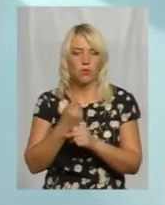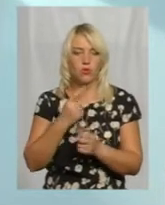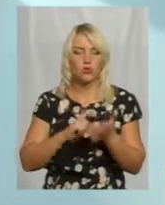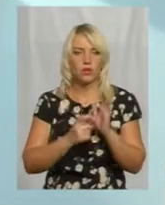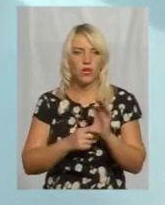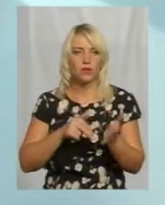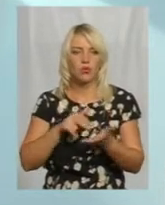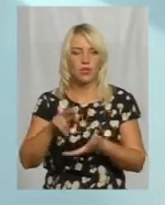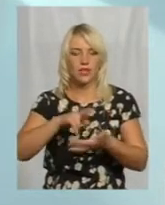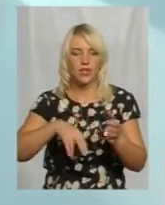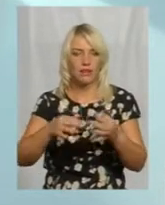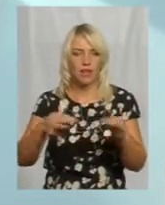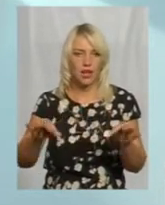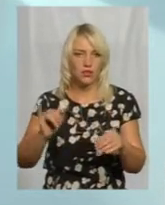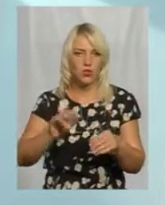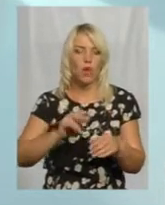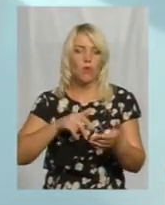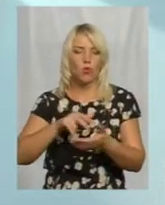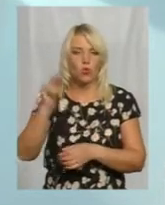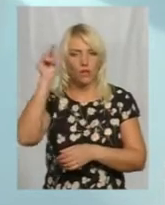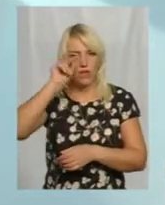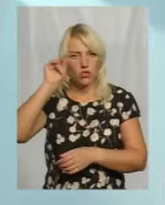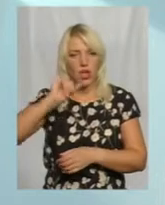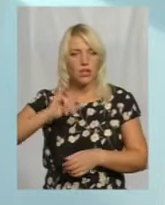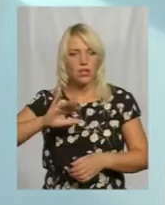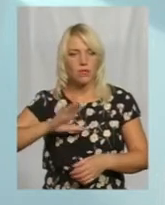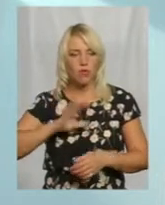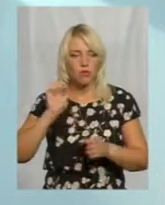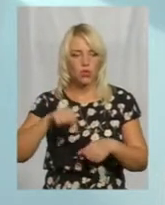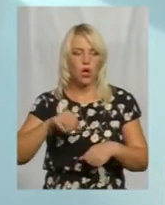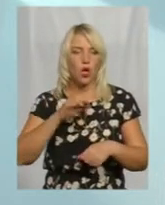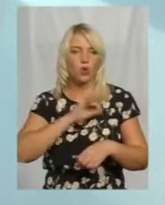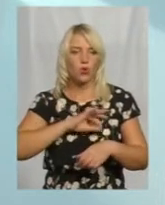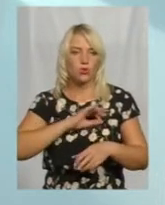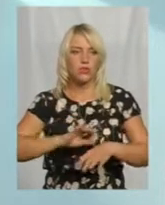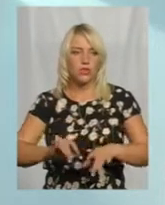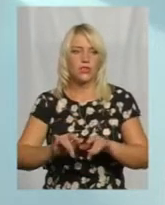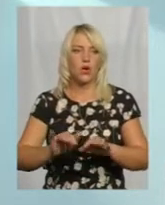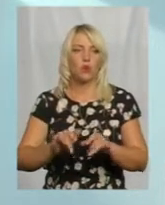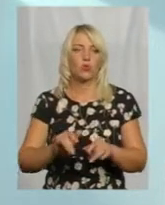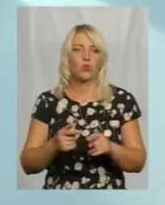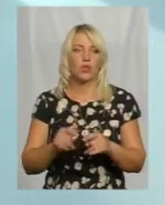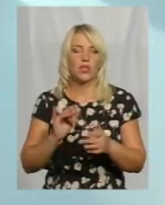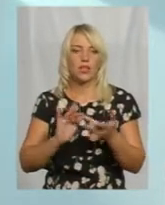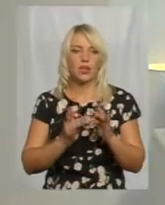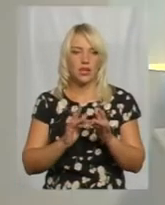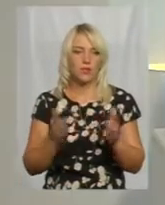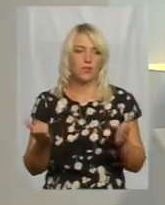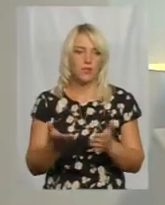сертифікацією, прийшов навчання і він може користуватися комп'ютерною технікою, тим більше інтернетом, який